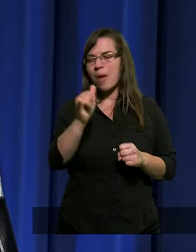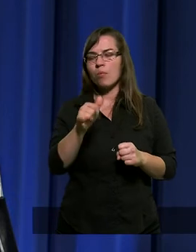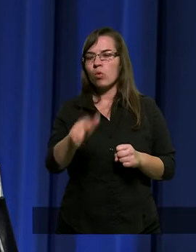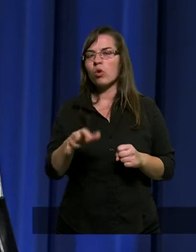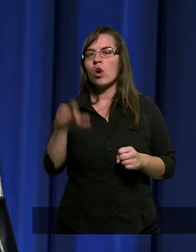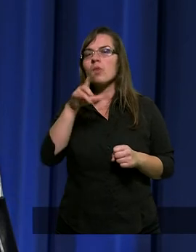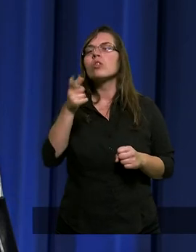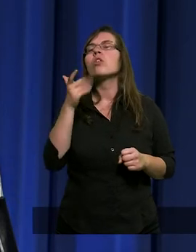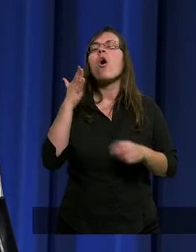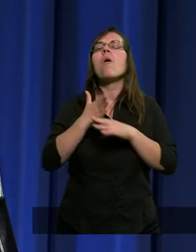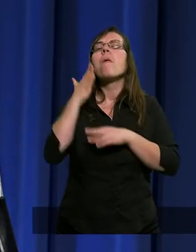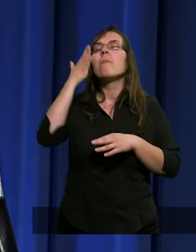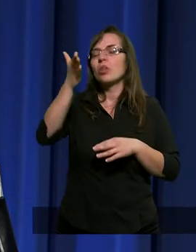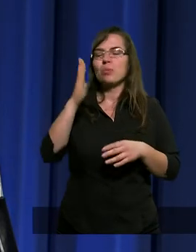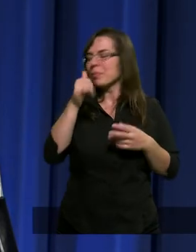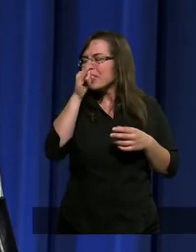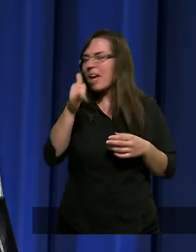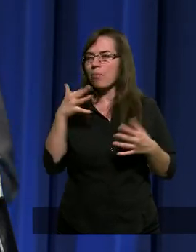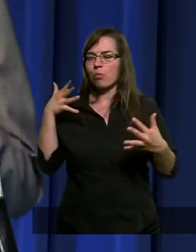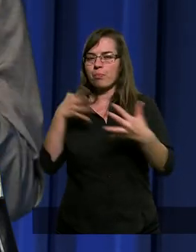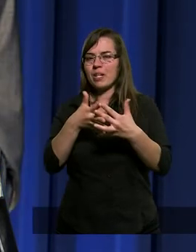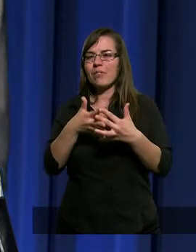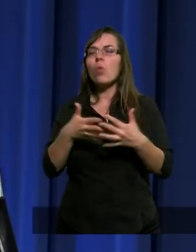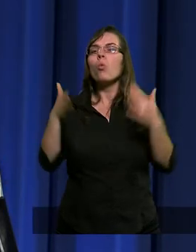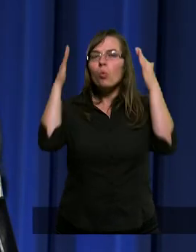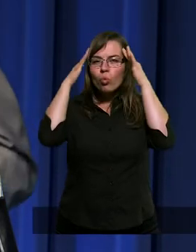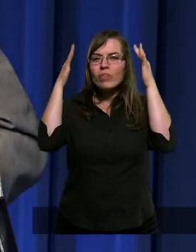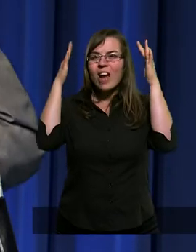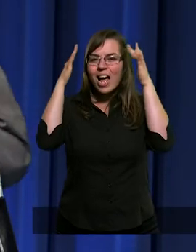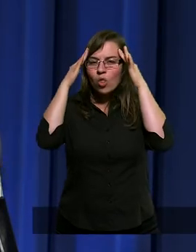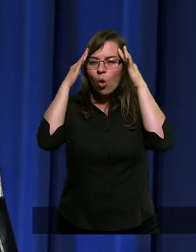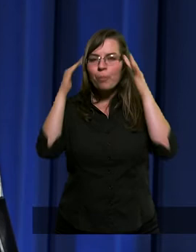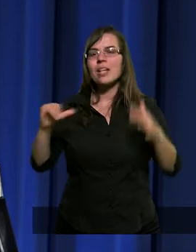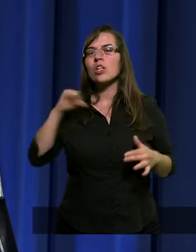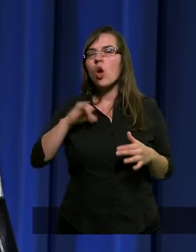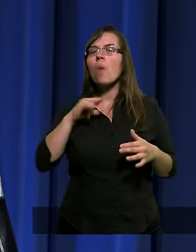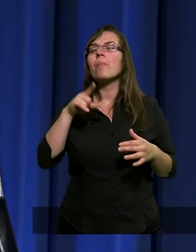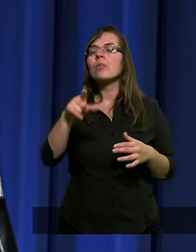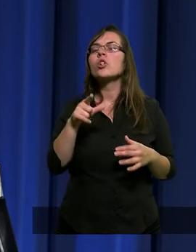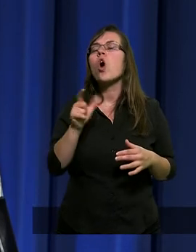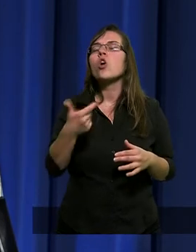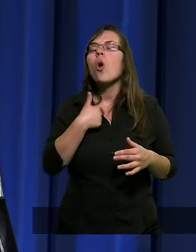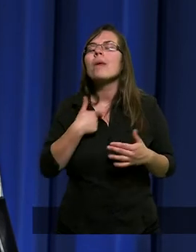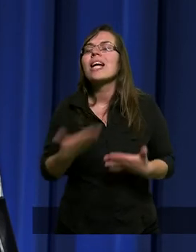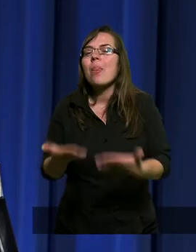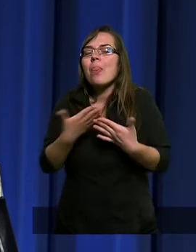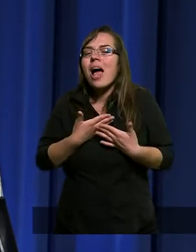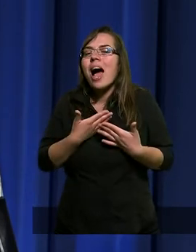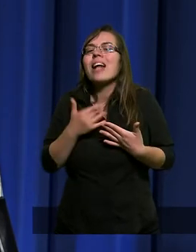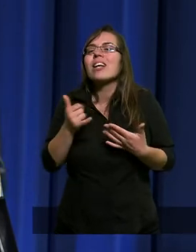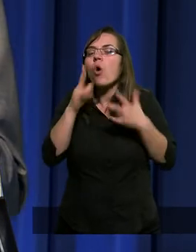oglądać, co będzie w przyszłości, że uświadomił sobie, pokazane mu zostało